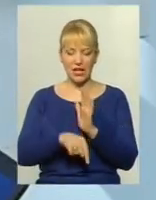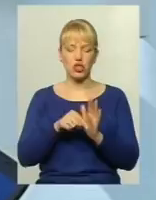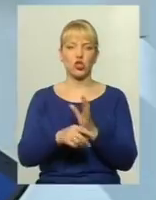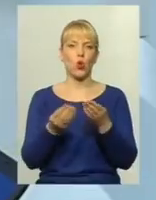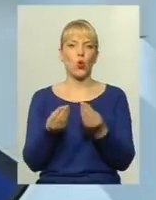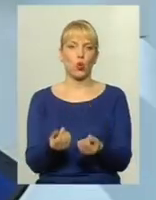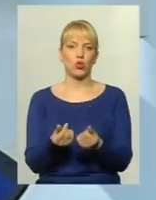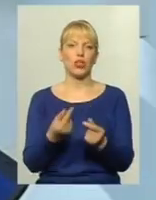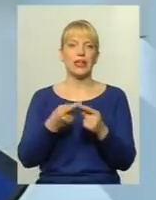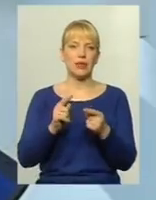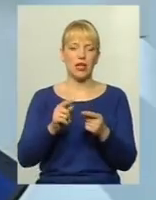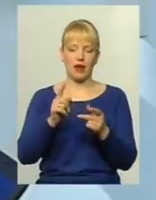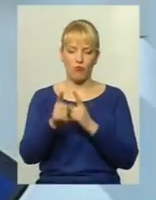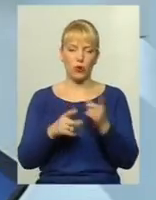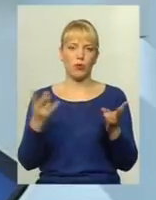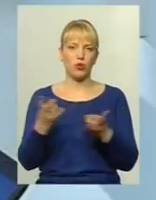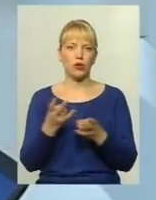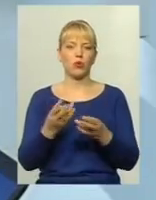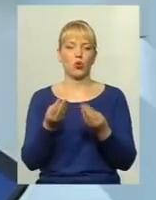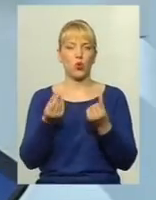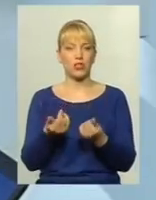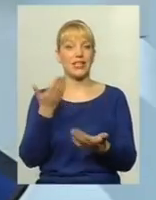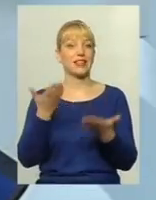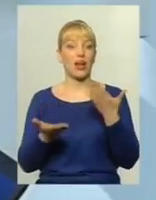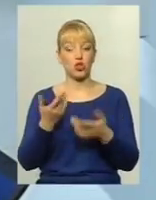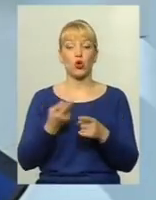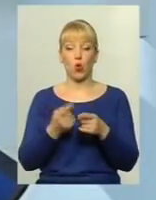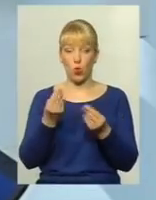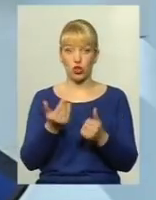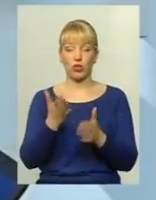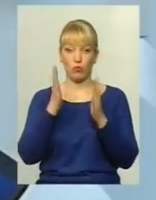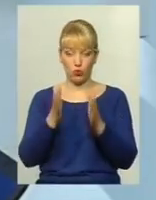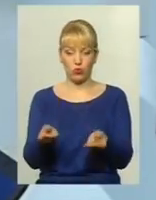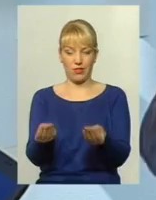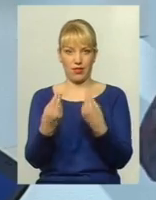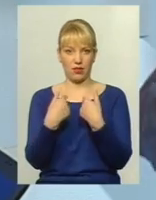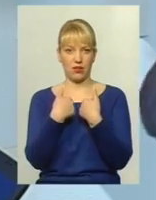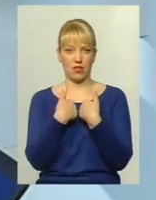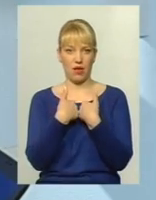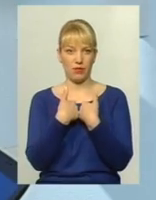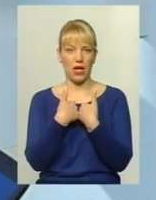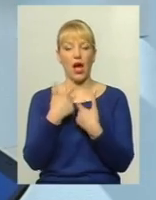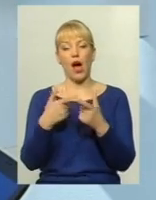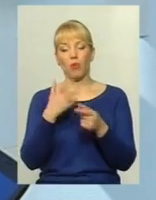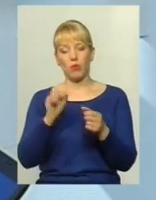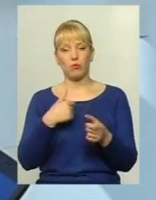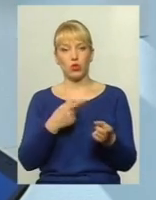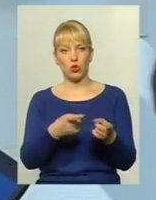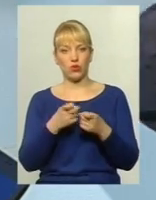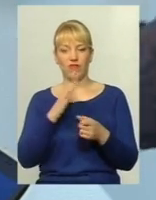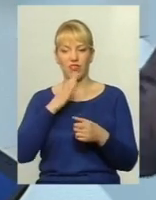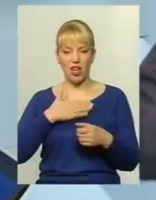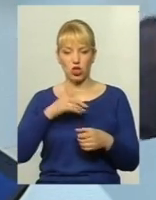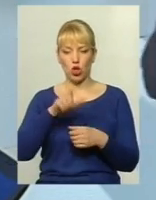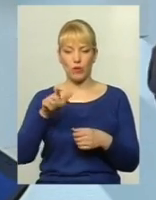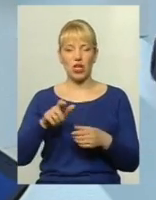Реформа будь-яка потребує певну кількість коштів. Якщо вони будуть надані нам, або ми зможемо їх залучити в наших громадян